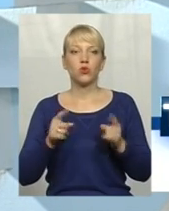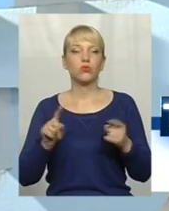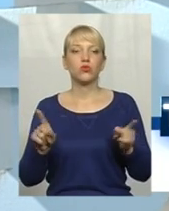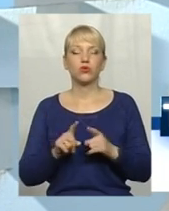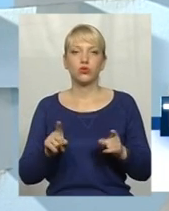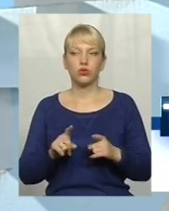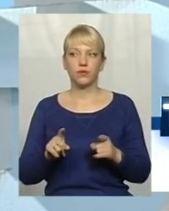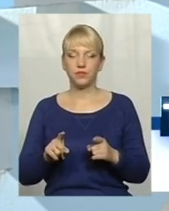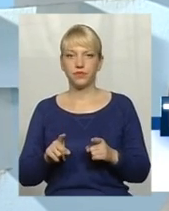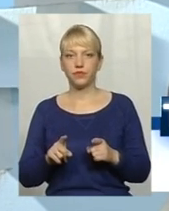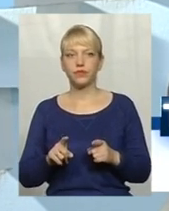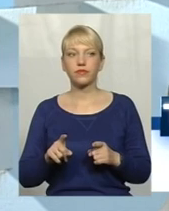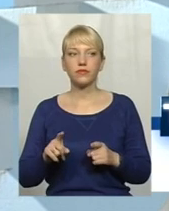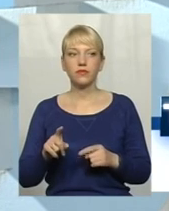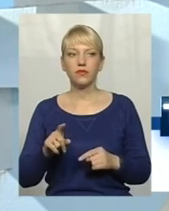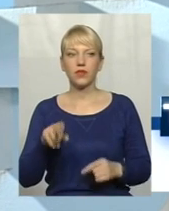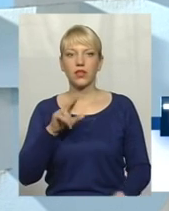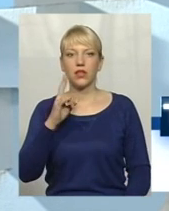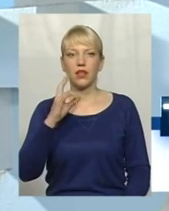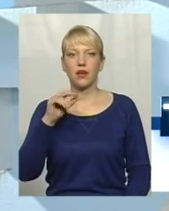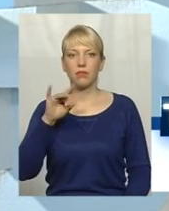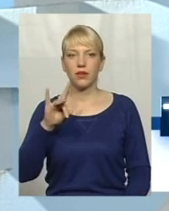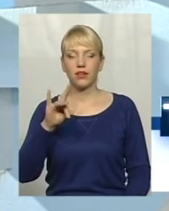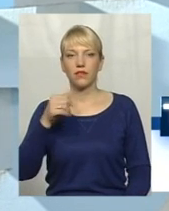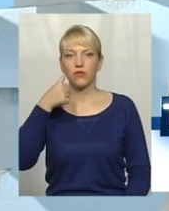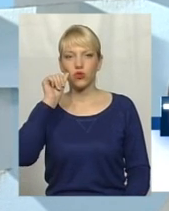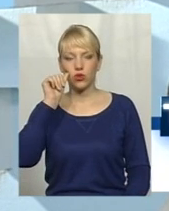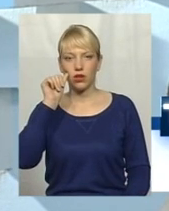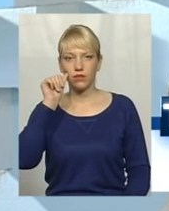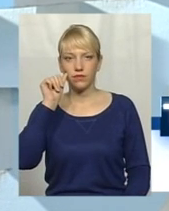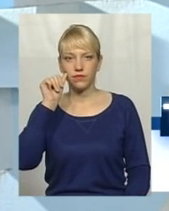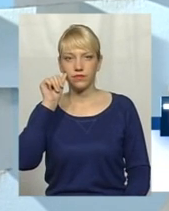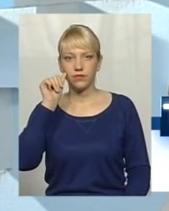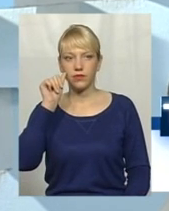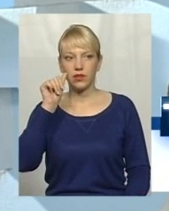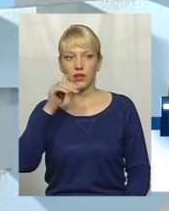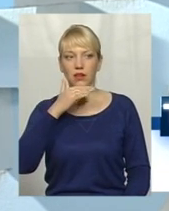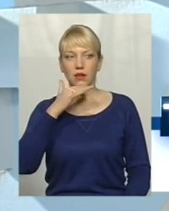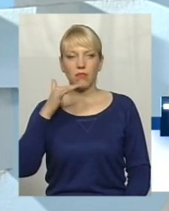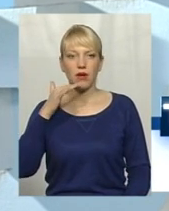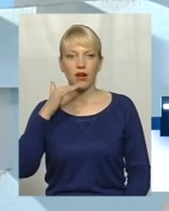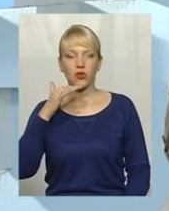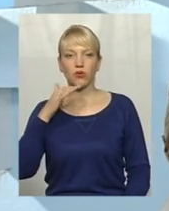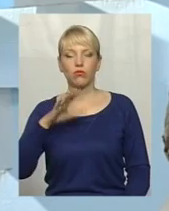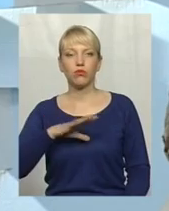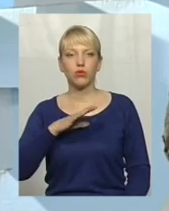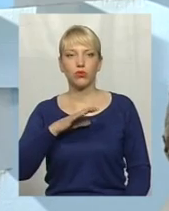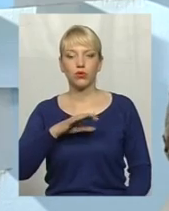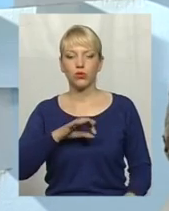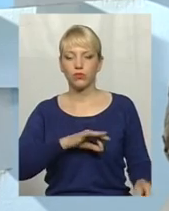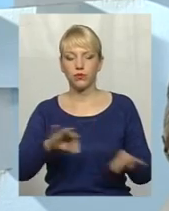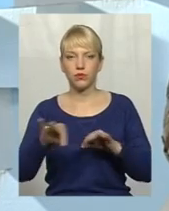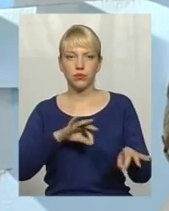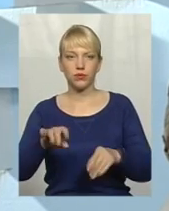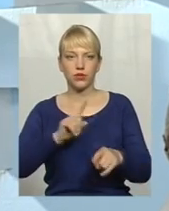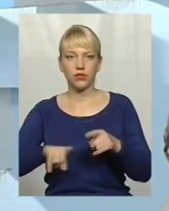на Дніпр, от, буквально вчора, багато скорих пішло. І вона